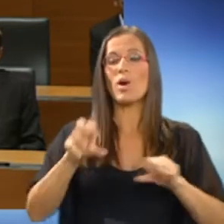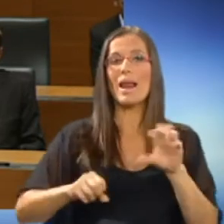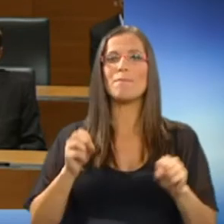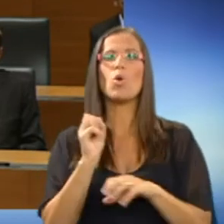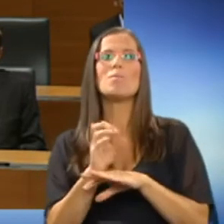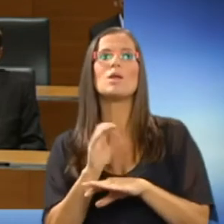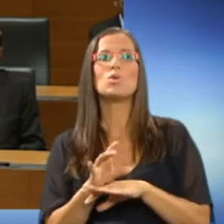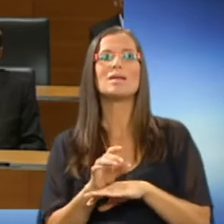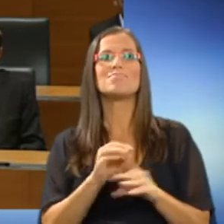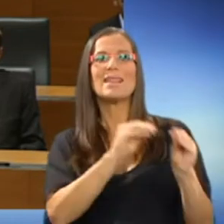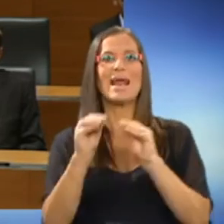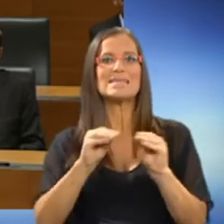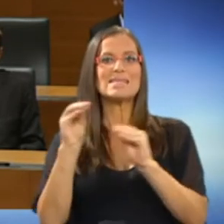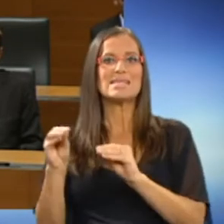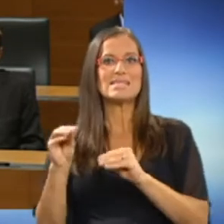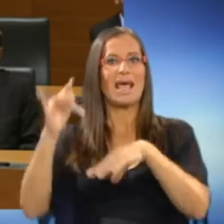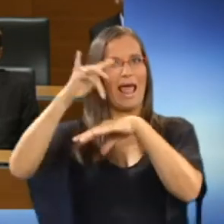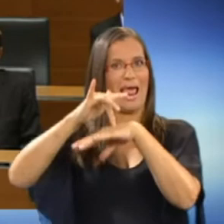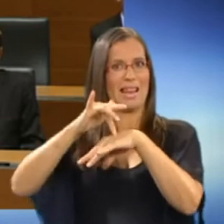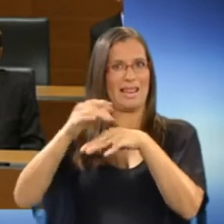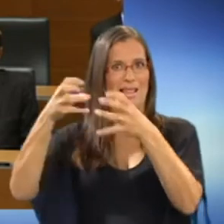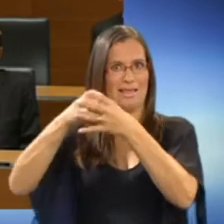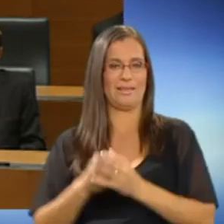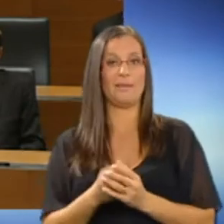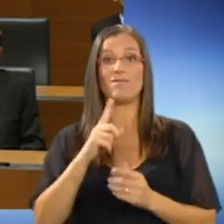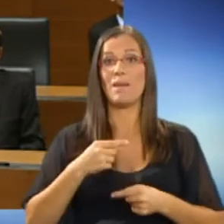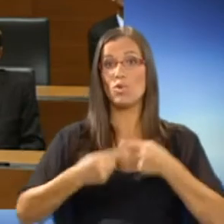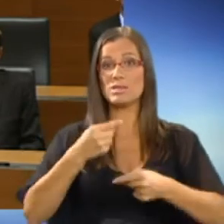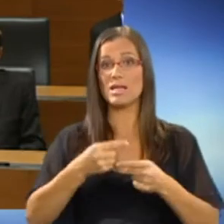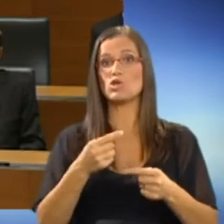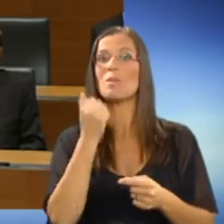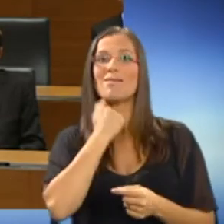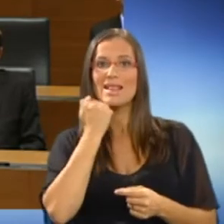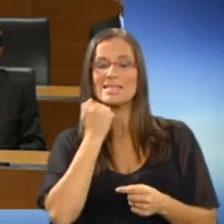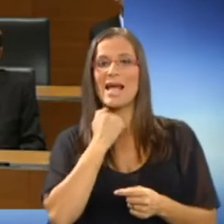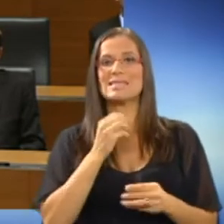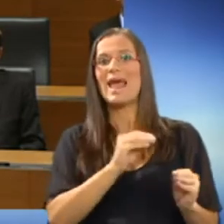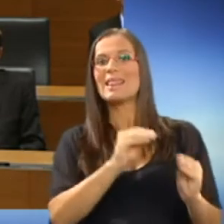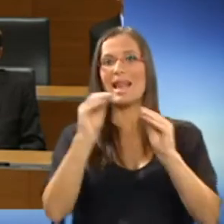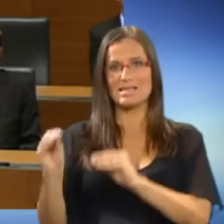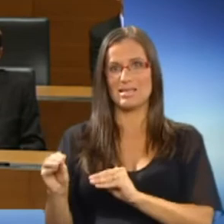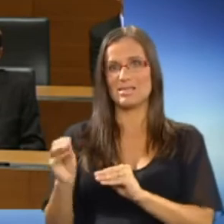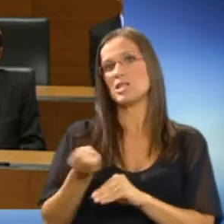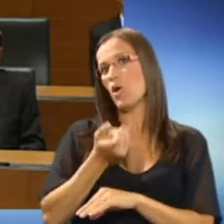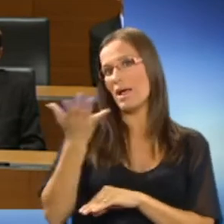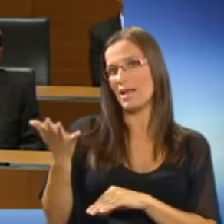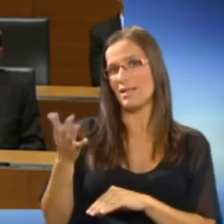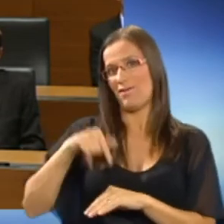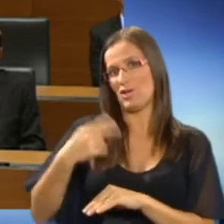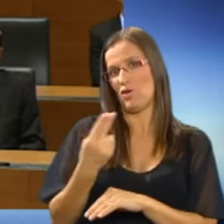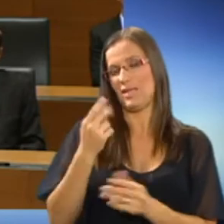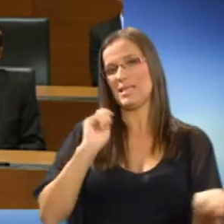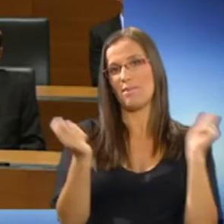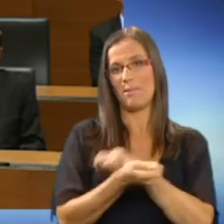tranzicijskih elit. V procesu privatizacije in tranzicije so v Sloveniji nekateri spremenili